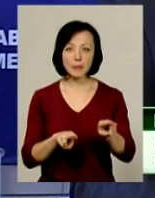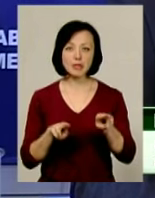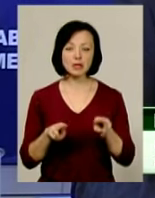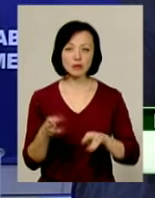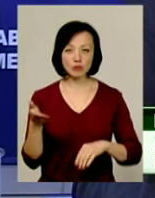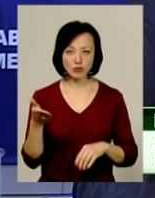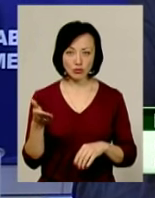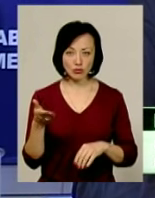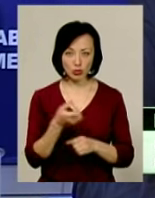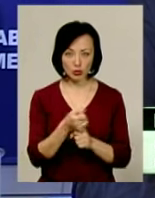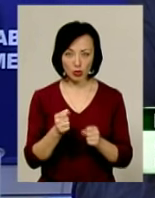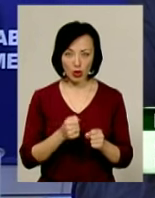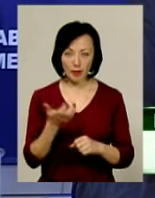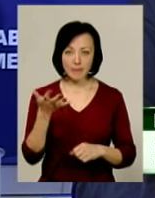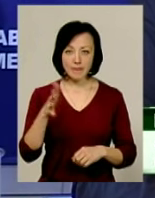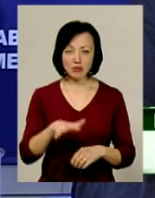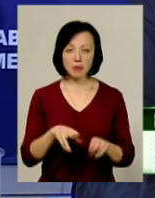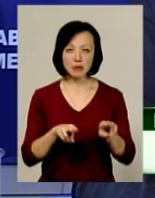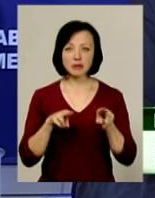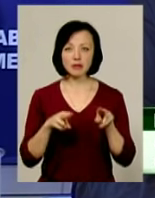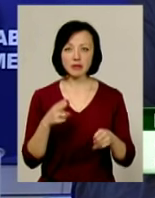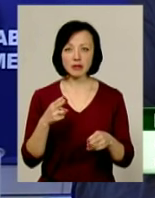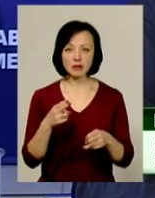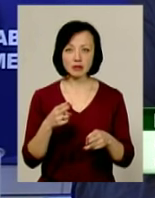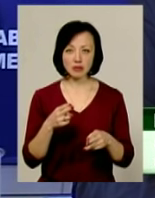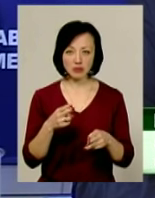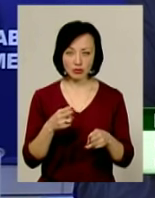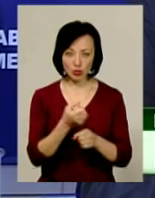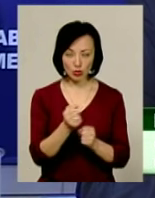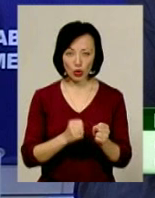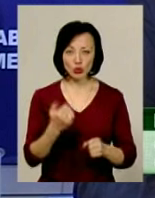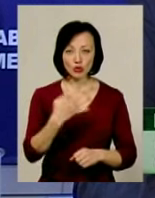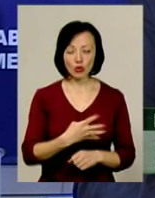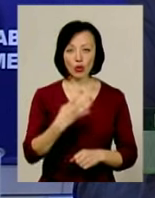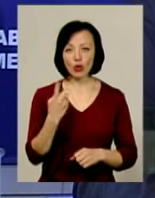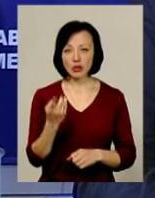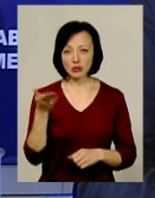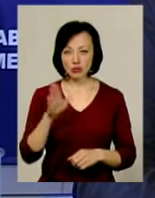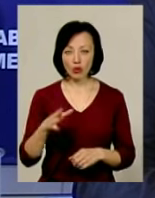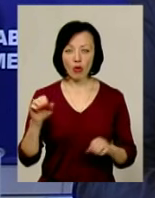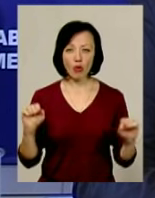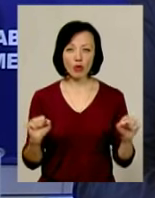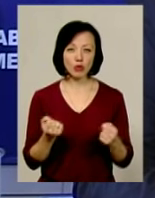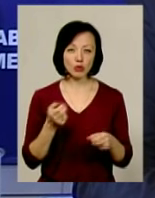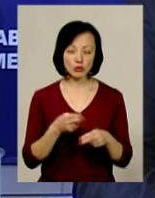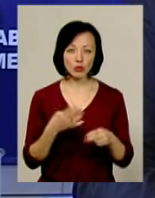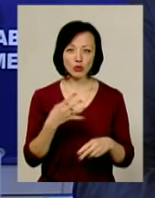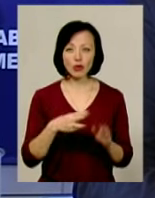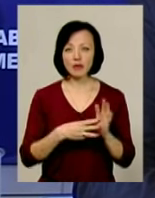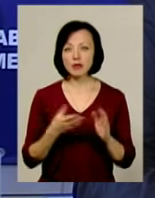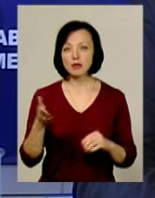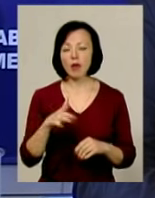гладкоствольної зброї, 5 одиниць мисливської нарізної зброї, 41 одиниць холодної зброї, 48